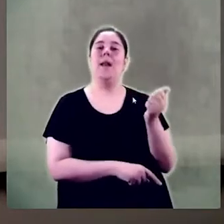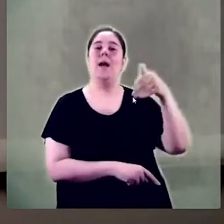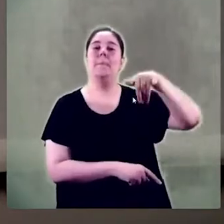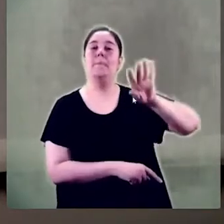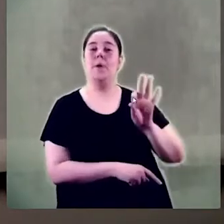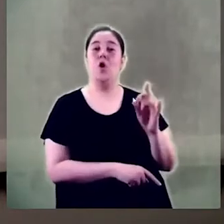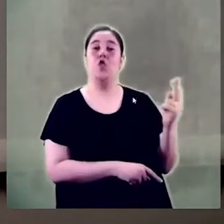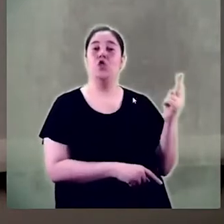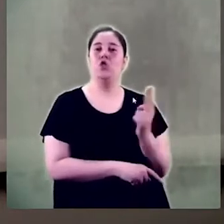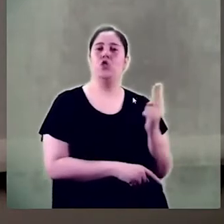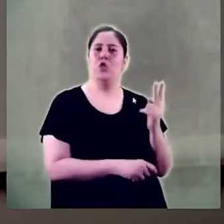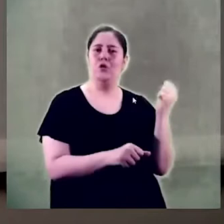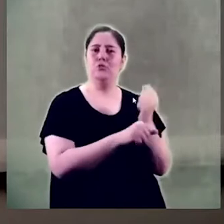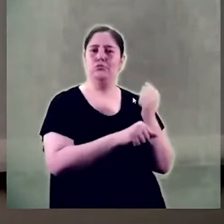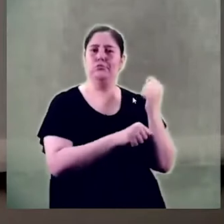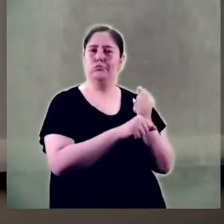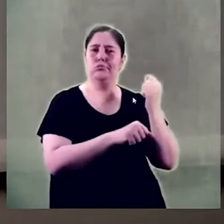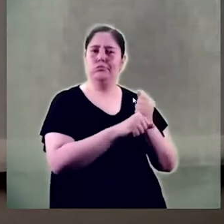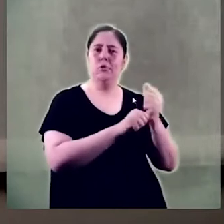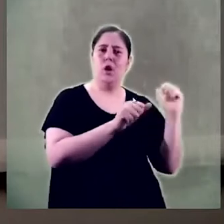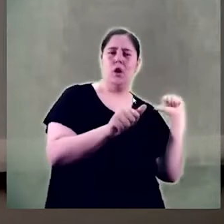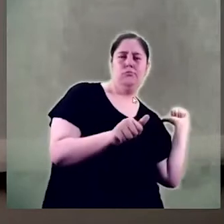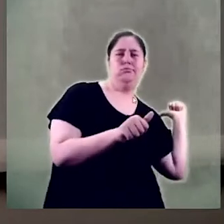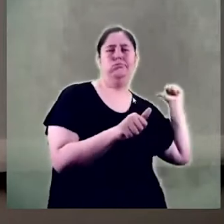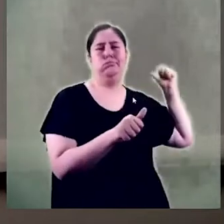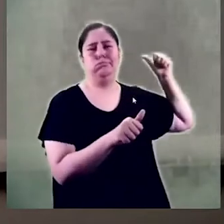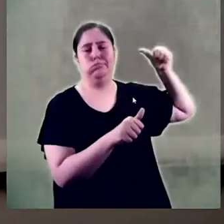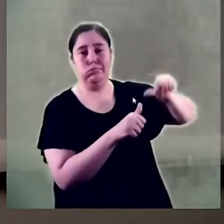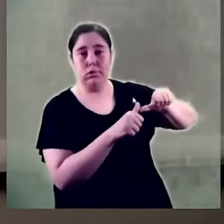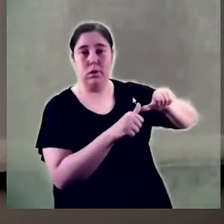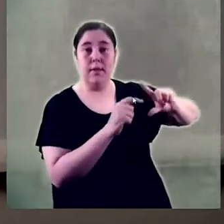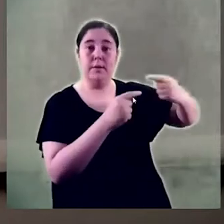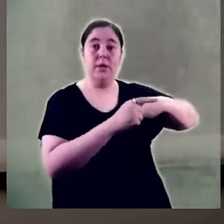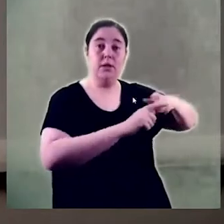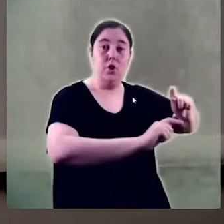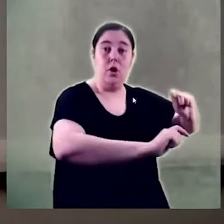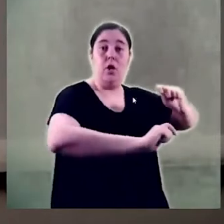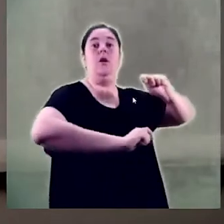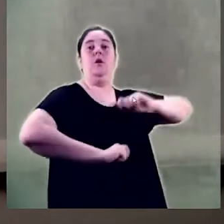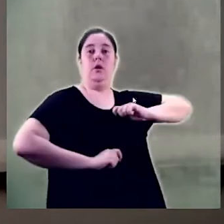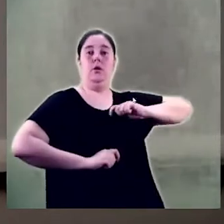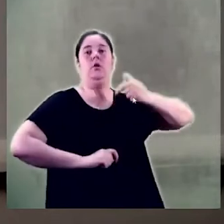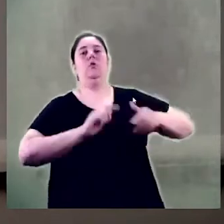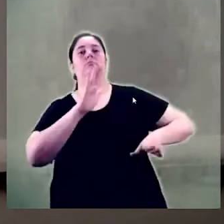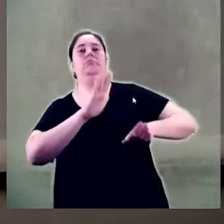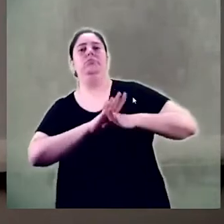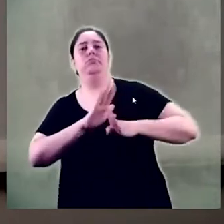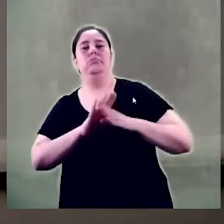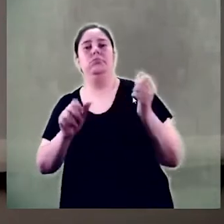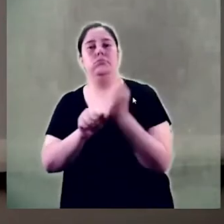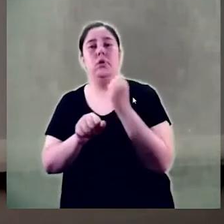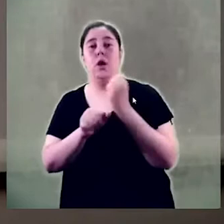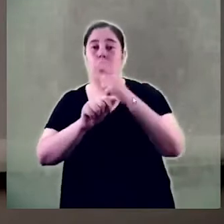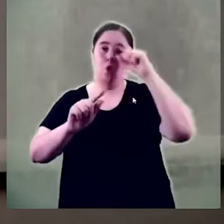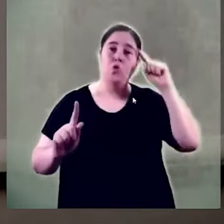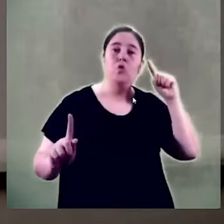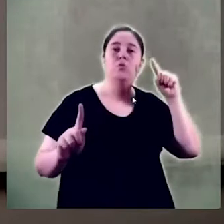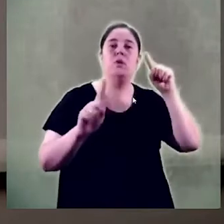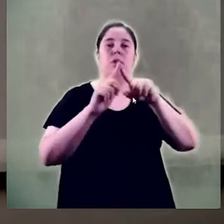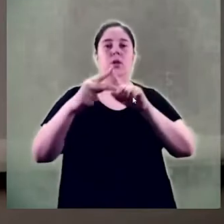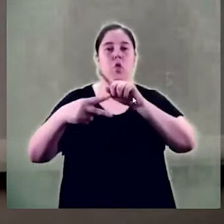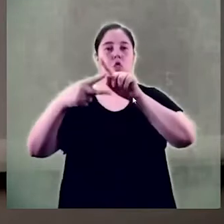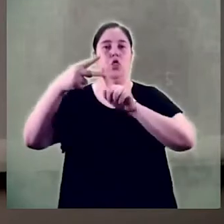dur a terme una tasca que m'ha permès a mi prendre el relleu partint des de dos objectius que ja havíem